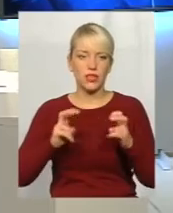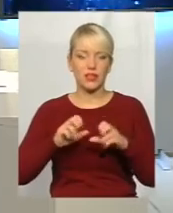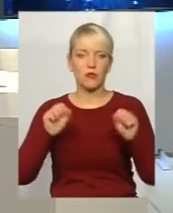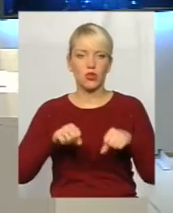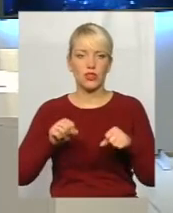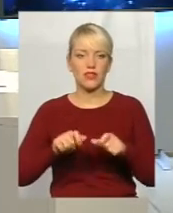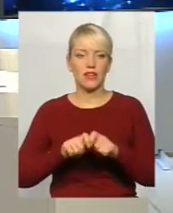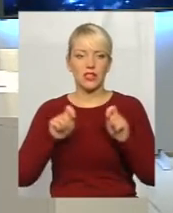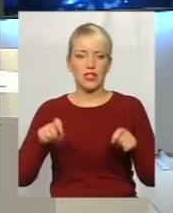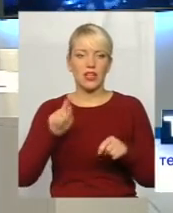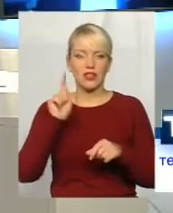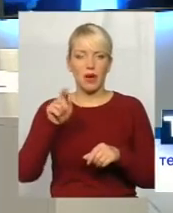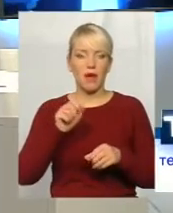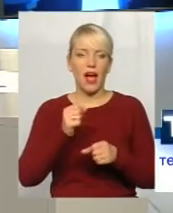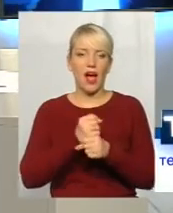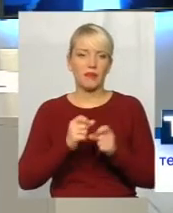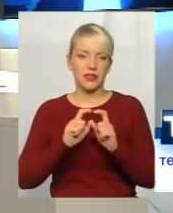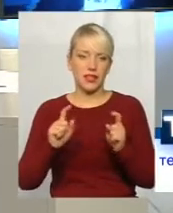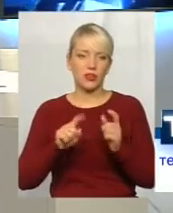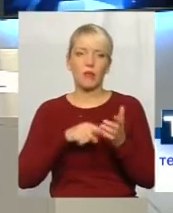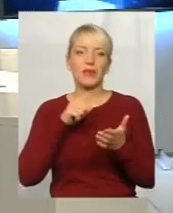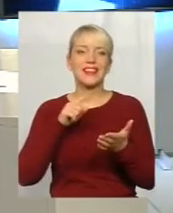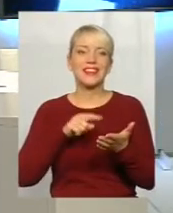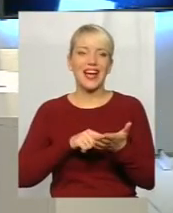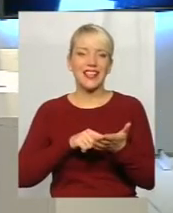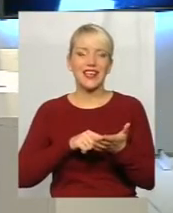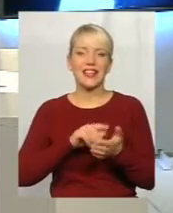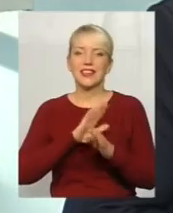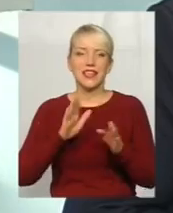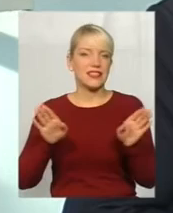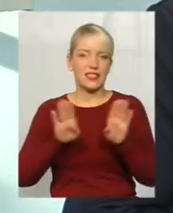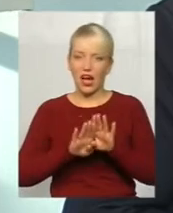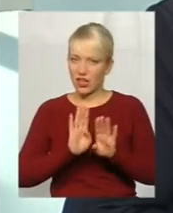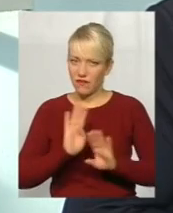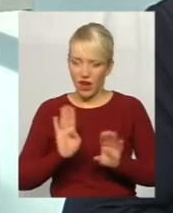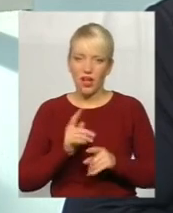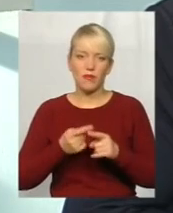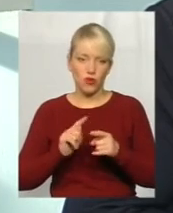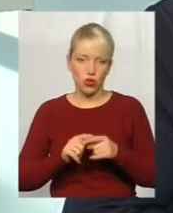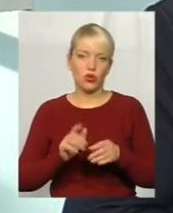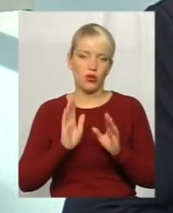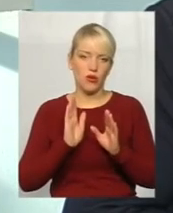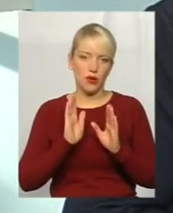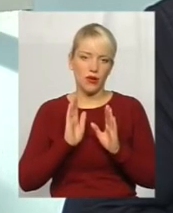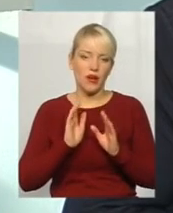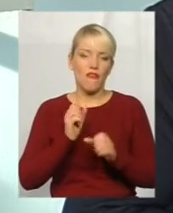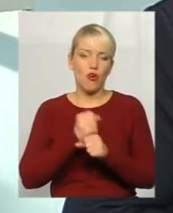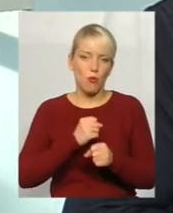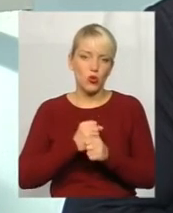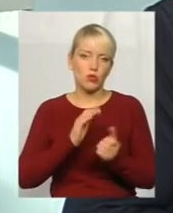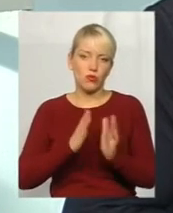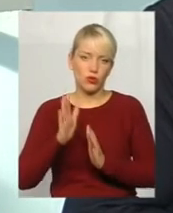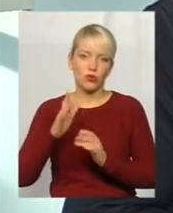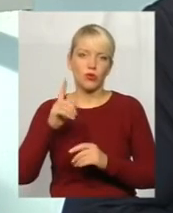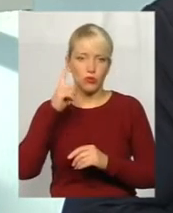відкриття там аптеки. Так що питання не закриваємо, воно реальне. Я думаю, в робочому порядку будемо думати, як його